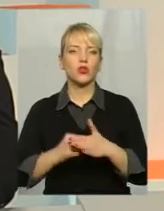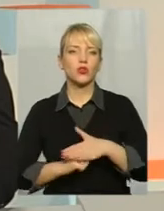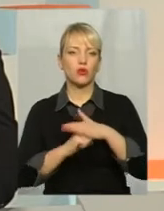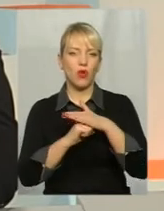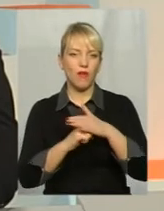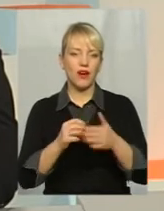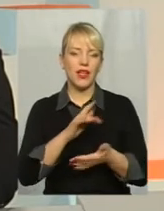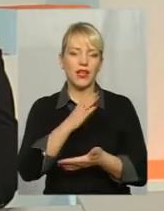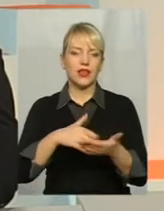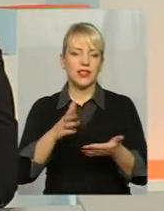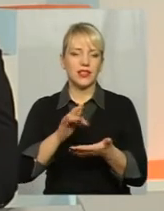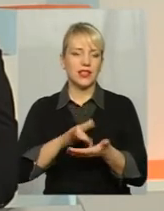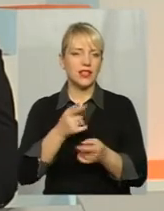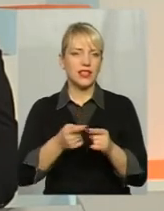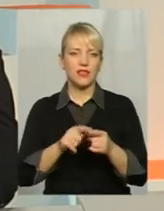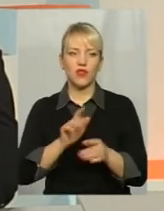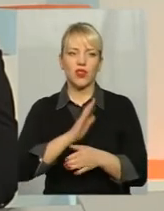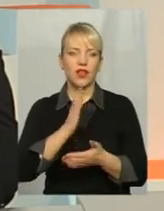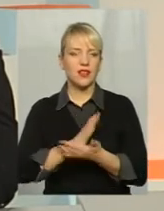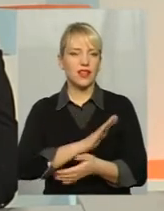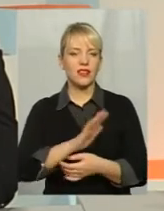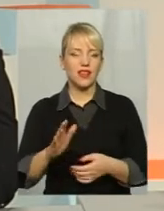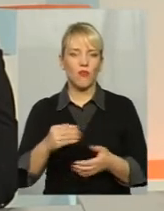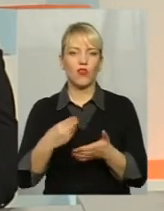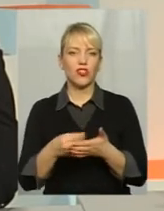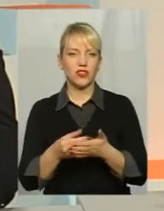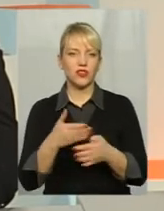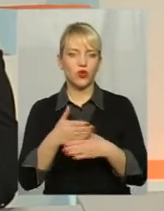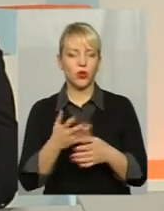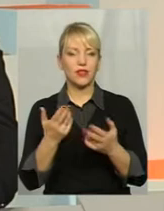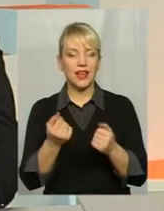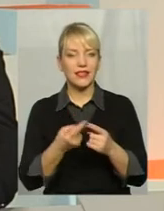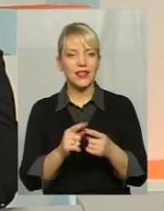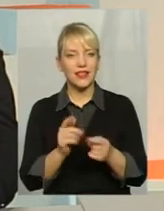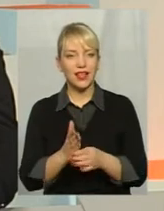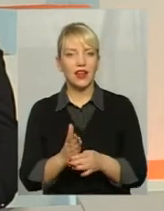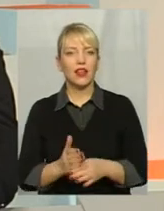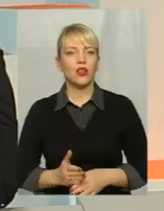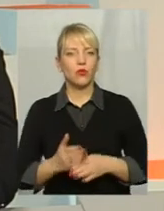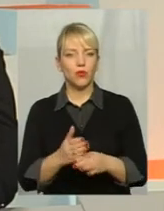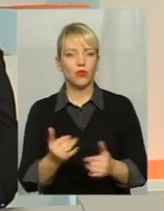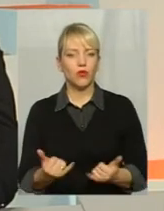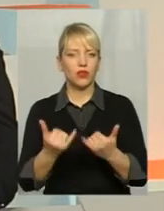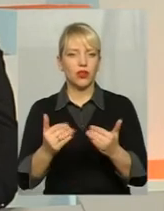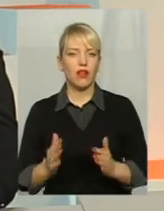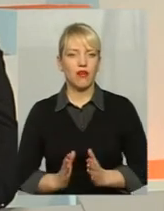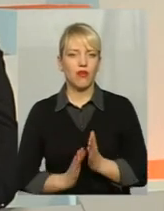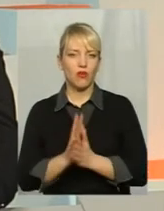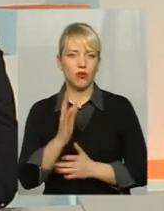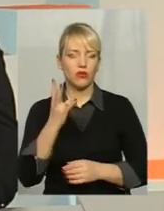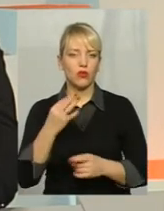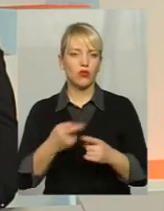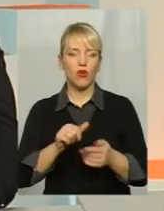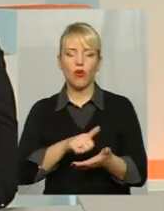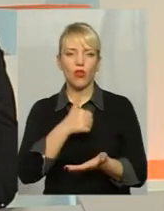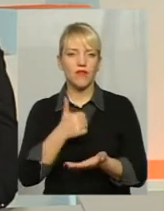фінансовій допомозі, не у зростанні Звичайно, це є основа для росту Але основне, що повинні зрозуміти громади, це те, що вони повинні брати на